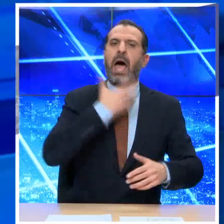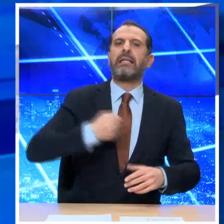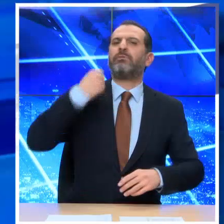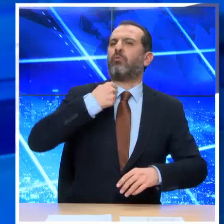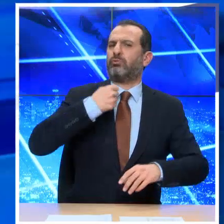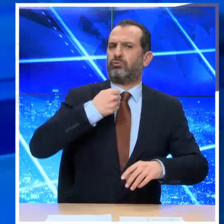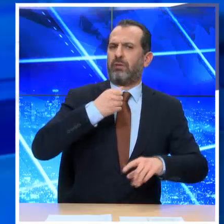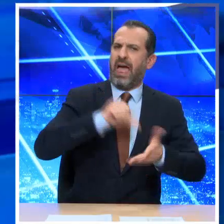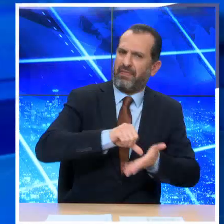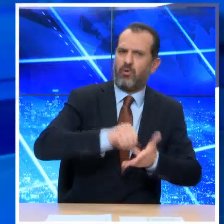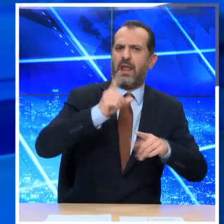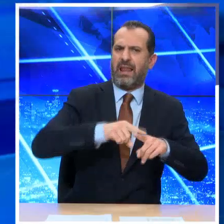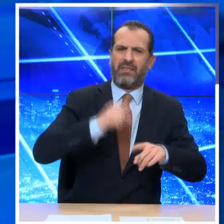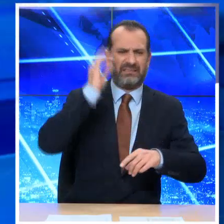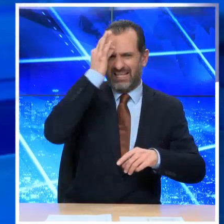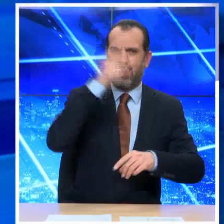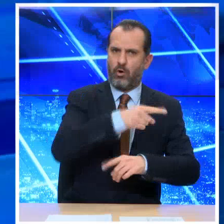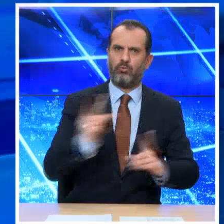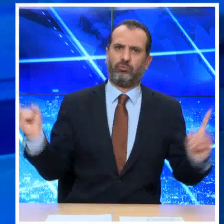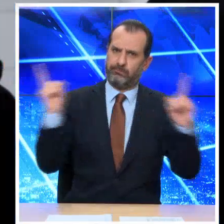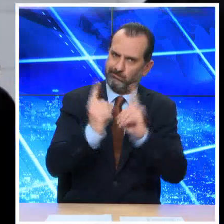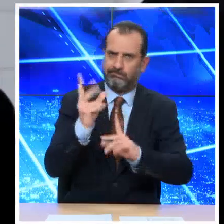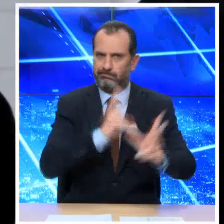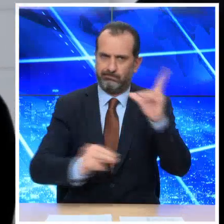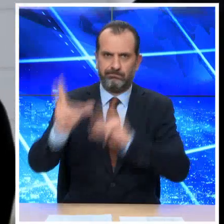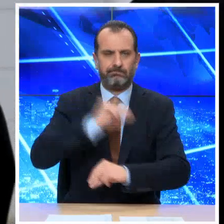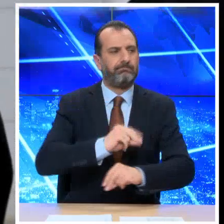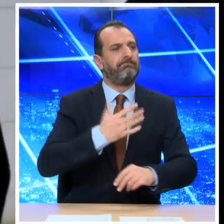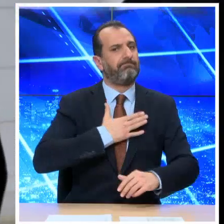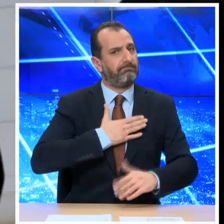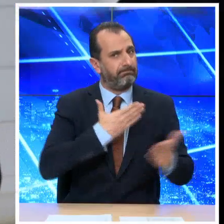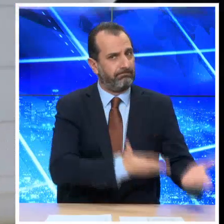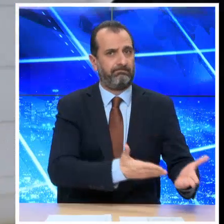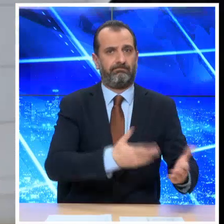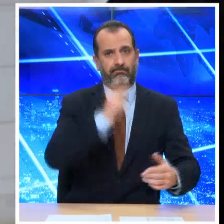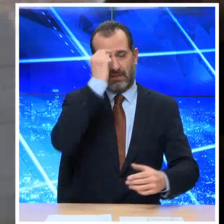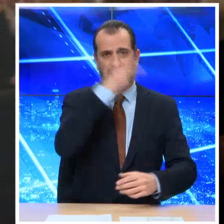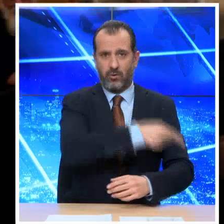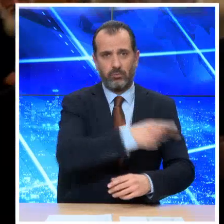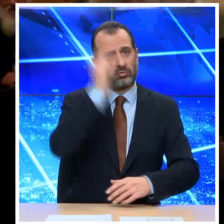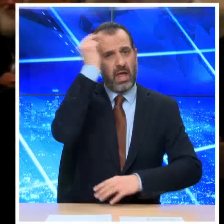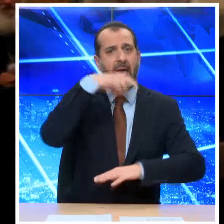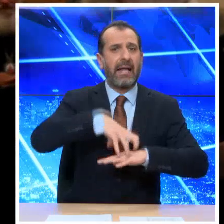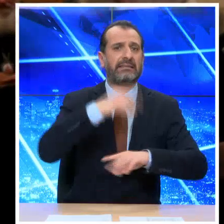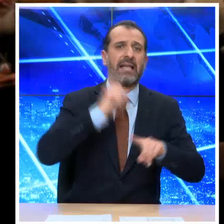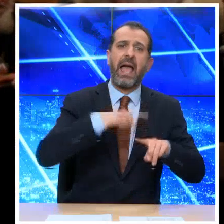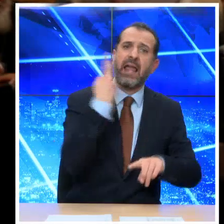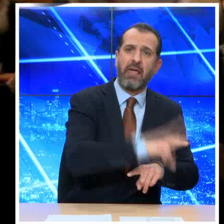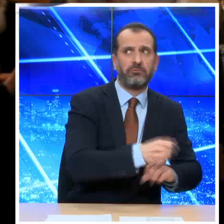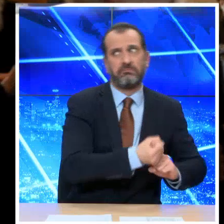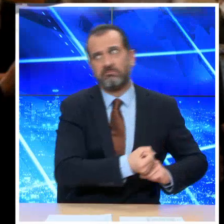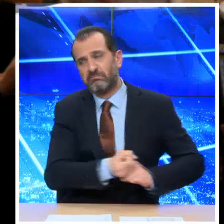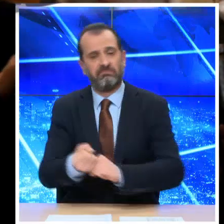Αλεξανδρινός προκαθήμενος ευχαρίστησε τον κ. Ιερώνυμο για τη διαρκή στήριξη που παρέχει η Εκκλησία της Ελλάδος στο